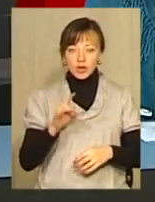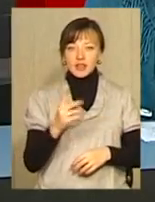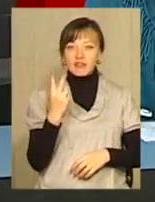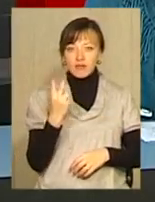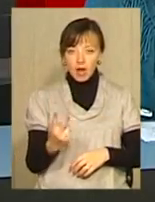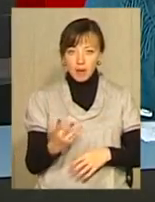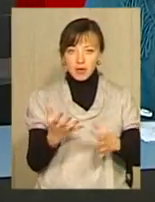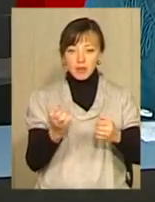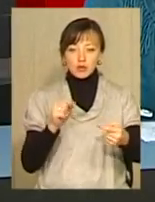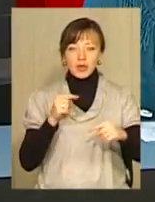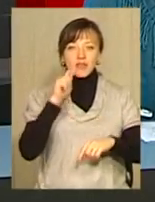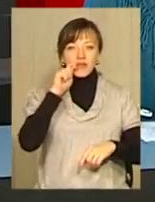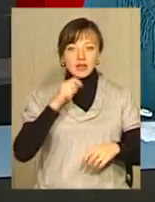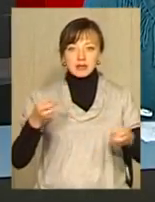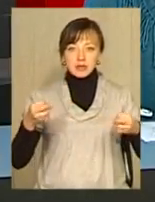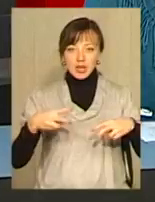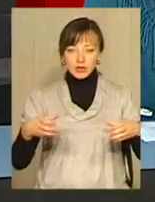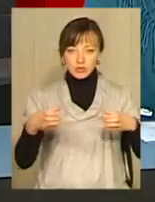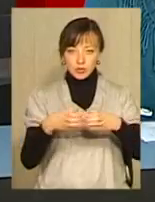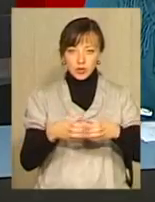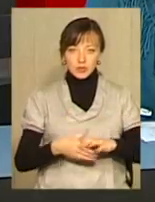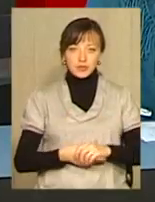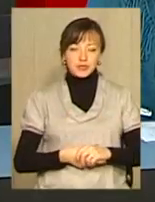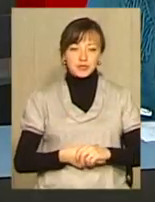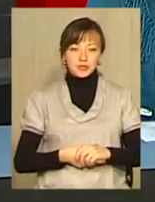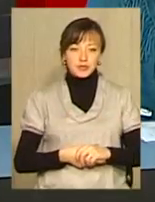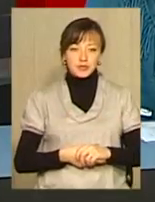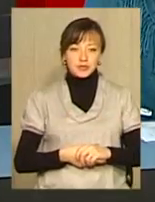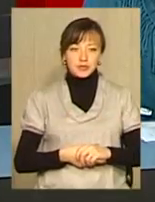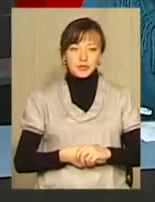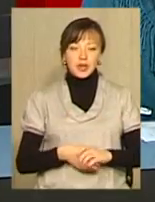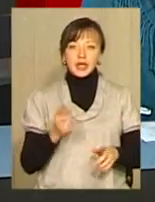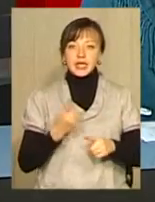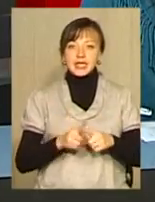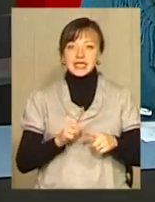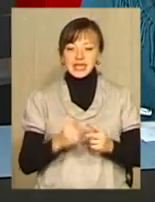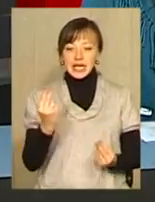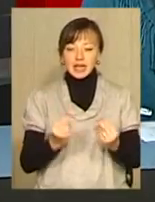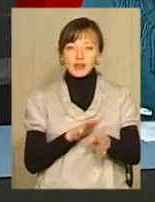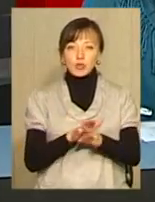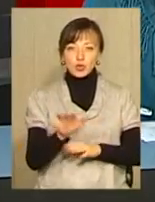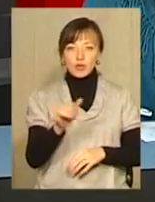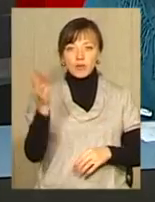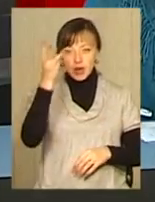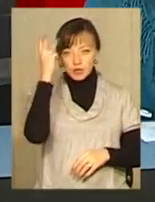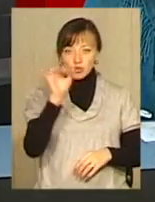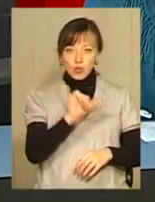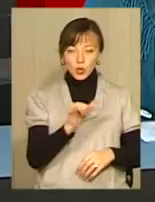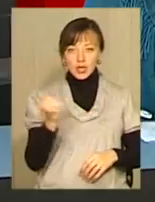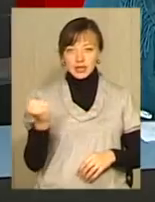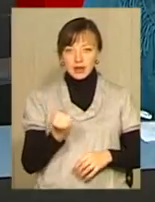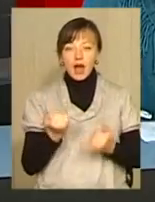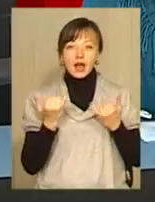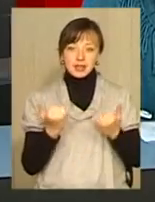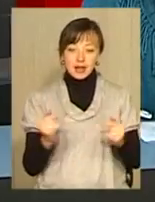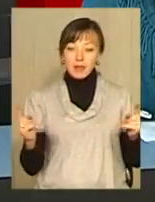непростого суперника в Вінницьку спеціалізовано до США Державний аграрний університет 2. Ці гри відбудуються в Хмельницькому в суботу та неділю. А